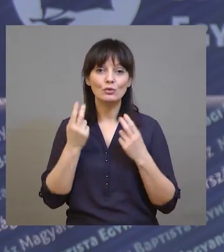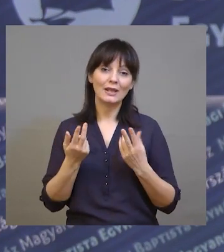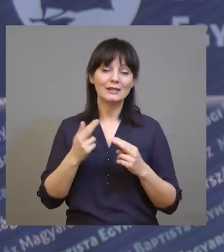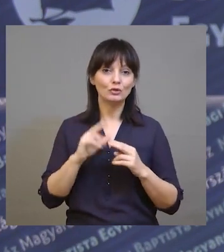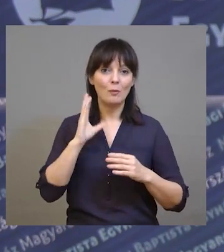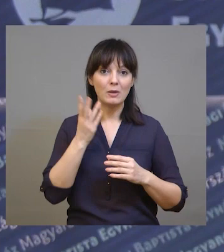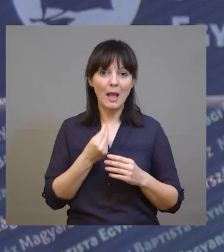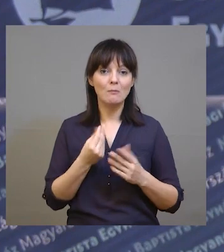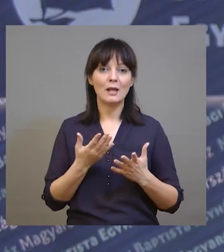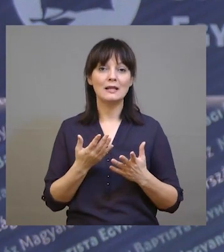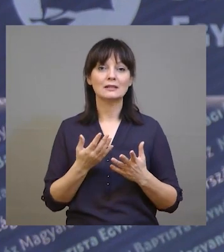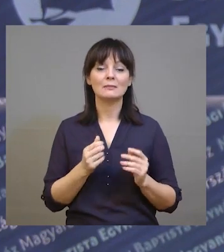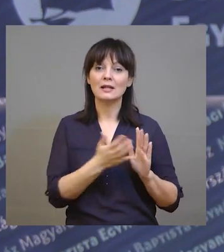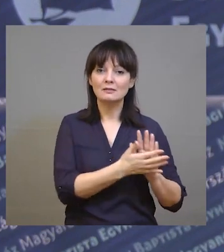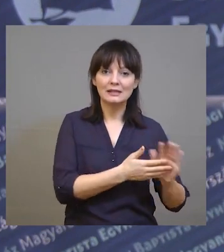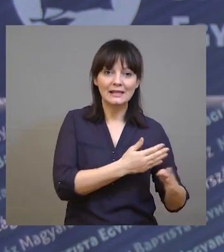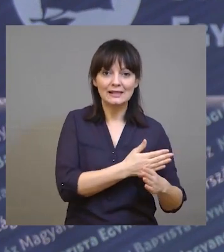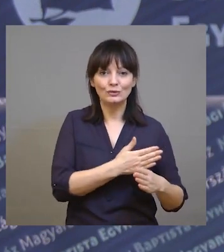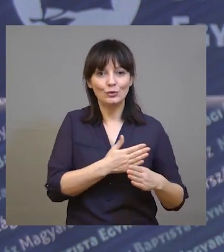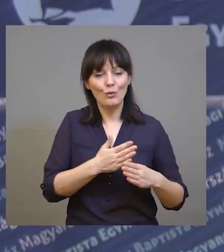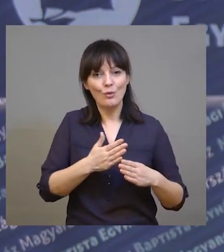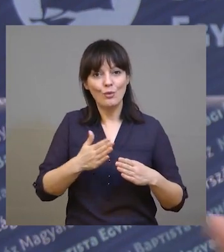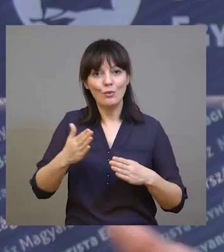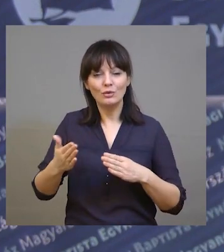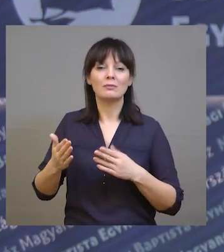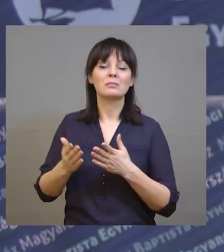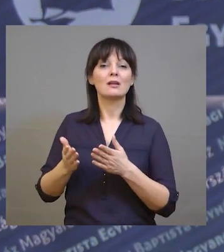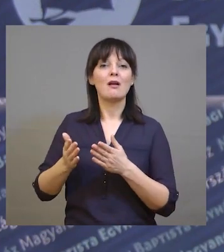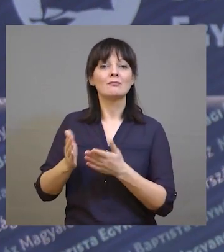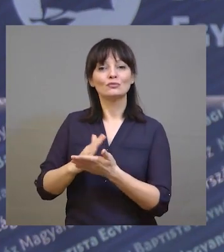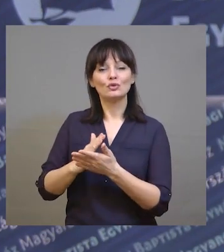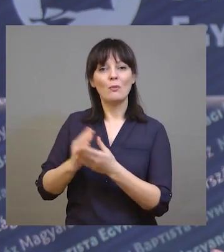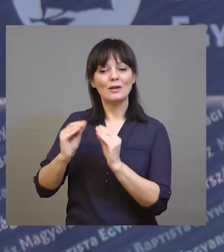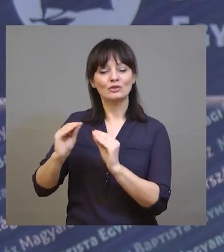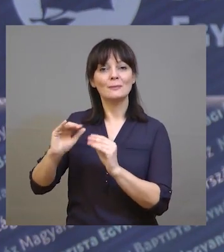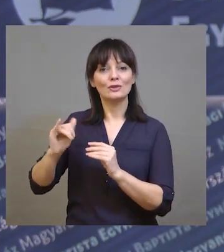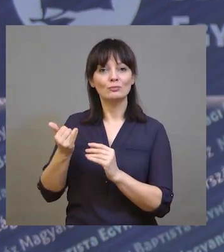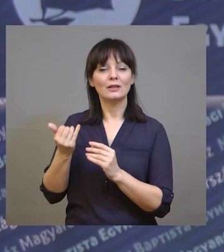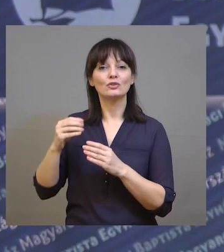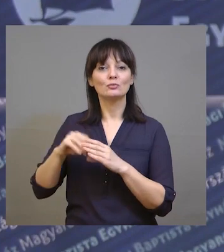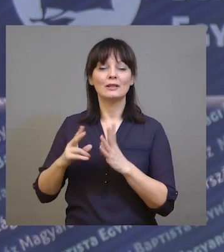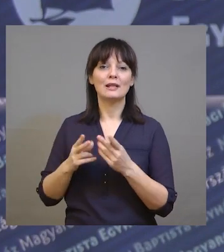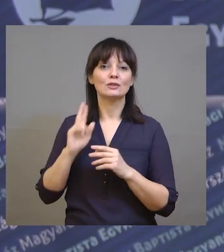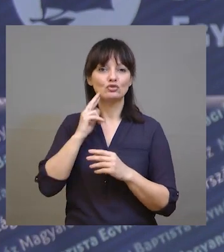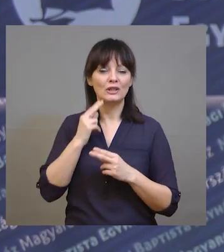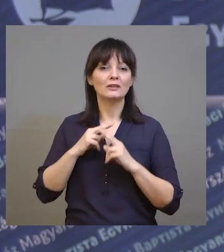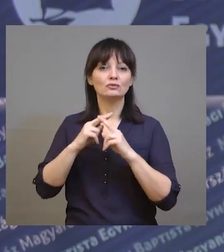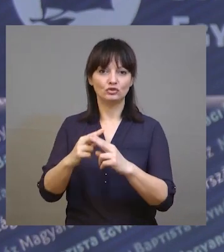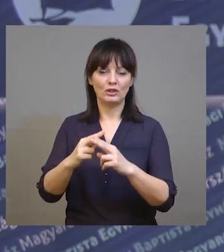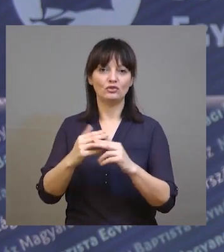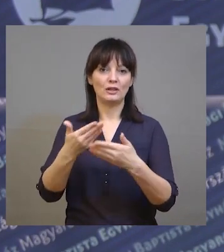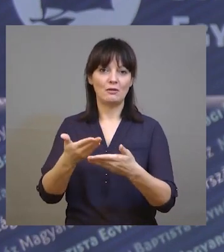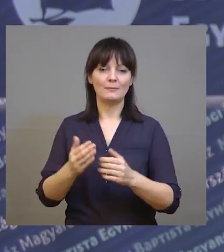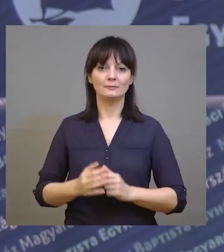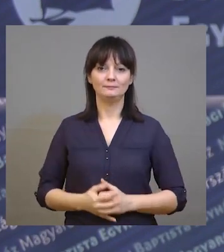hát reméljük, hogy egyre többen fogják, és aztán nem csak az elején, de eljutnak esetleg a tolmács képzőig is, és akkor így egyre több halássérült kaphat